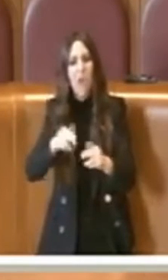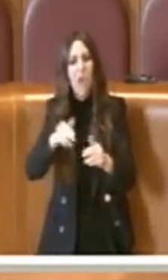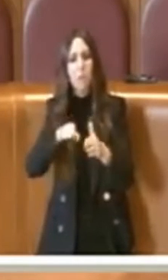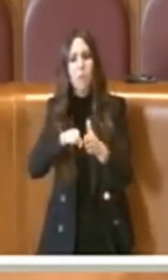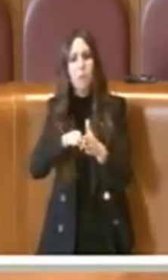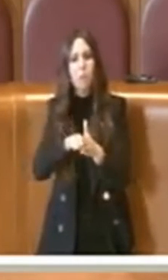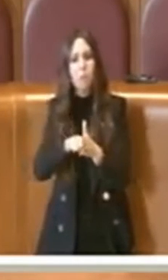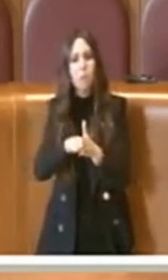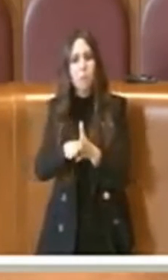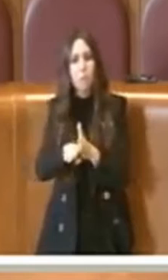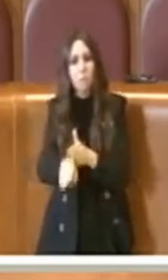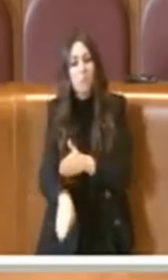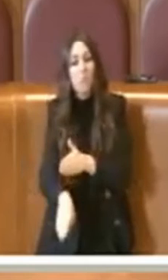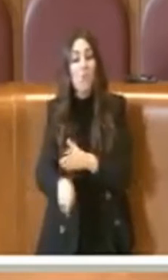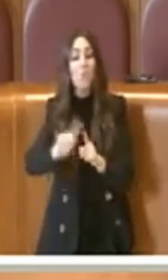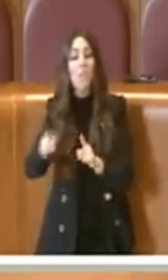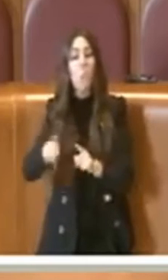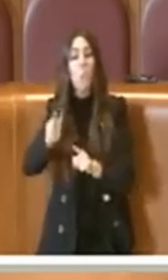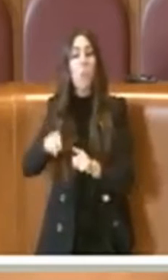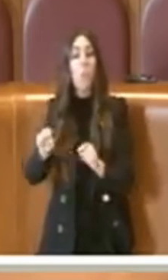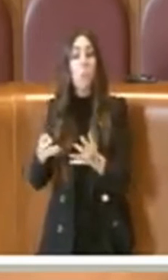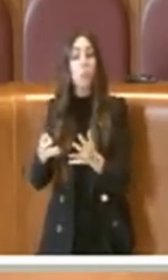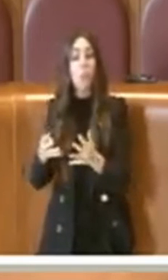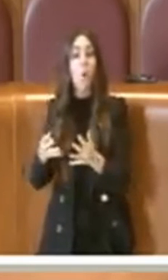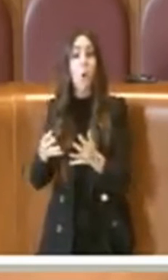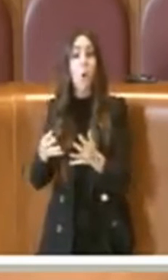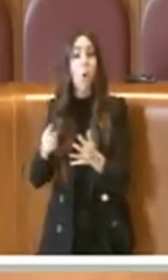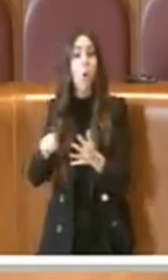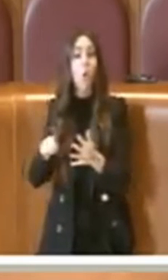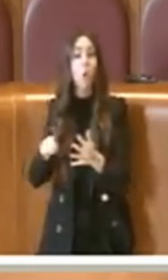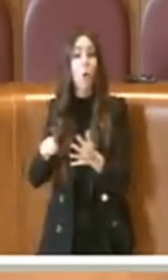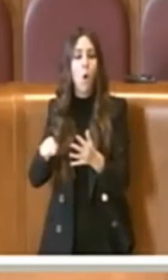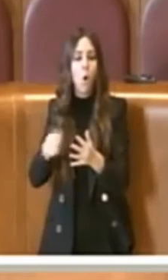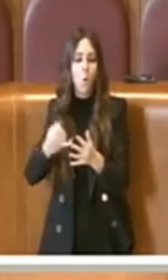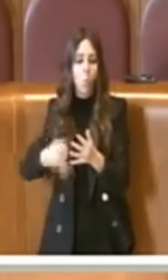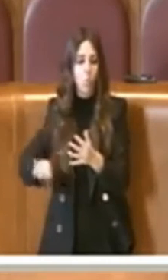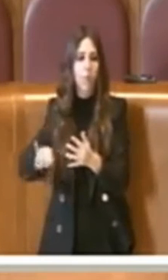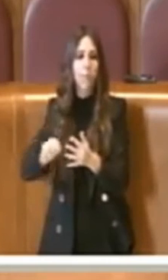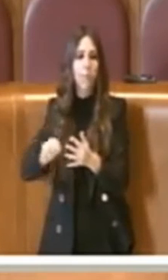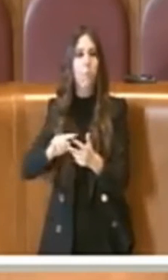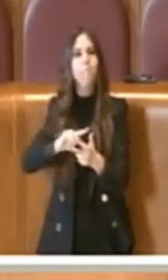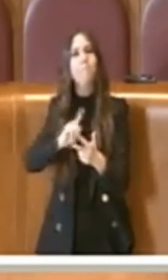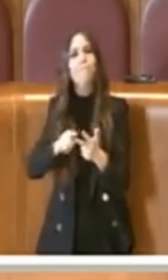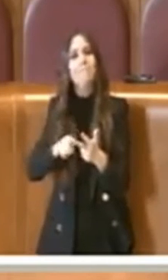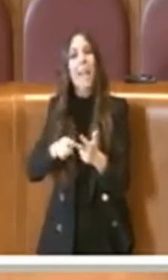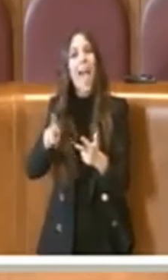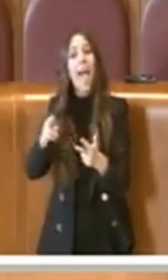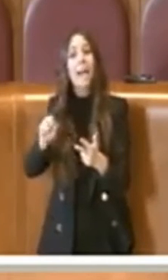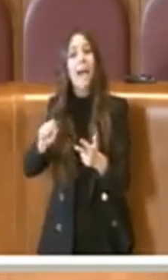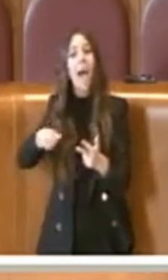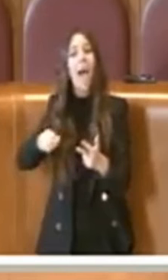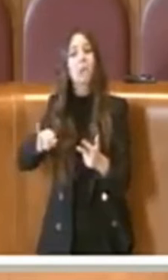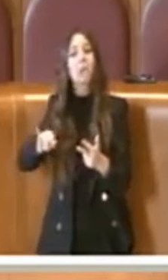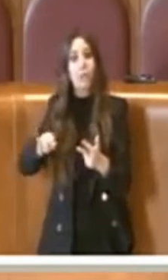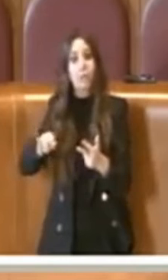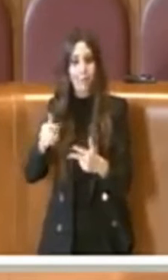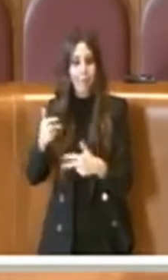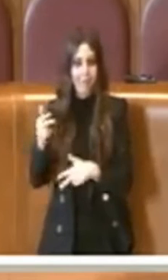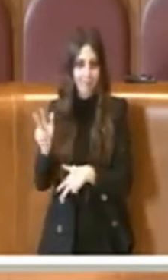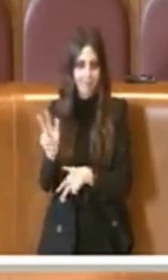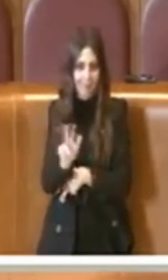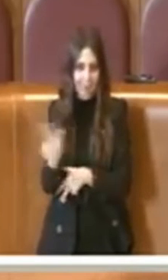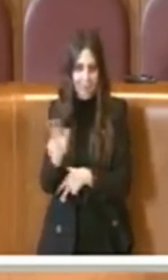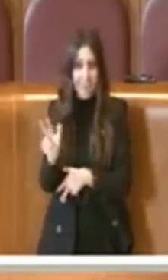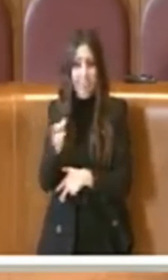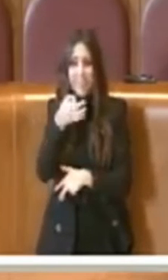nel 2015 e 18 nell'ultimo anno. Virginia Raggi ha cominciato da 33, quindi raddoppiando quello che